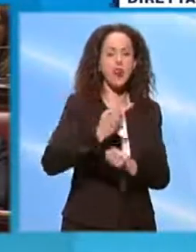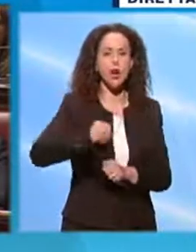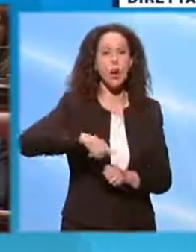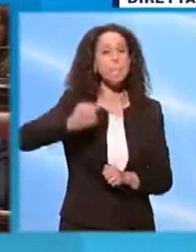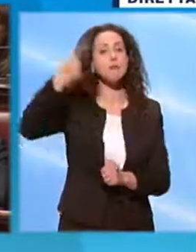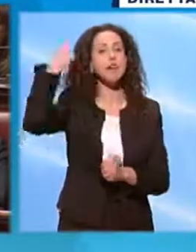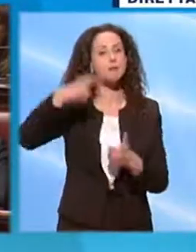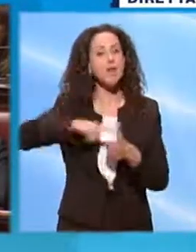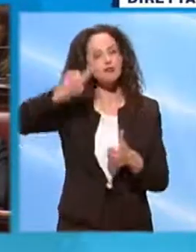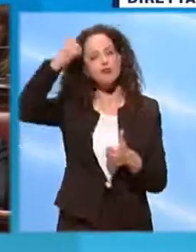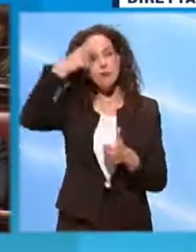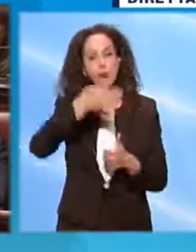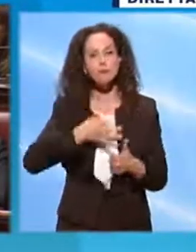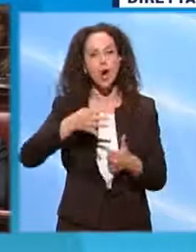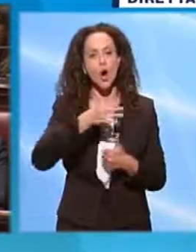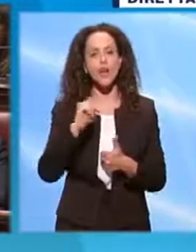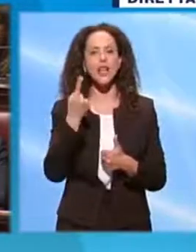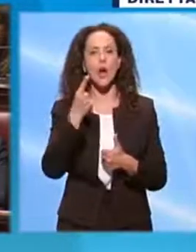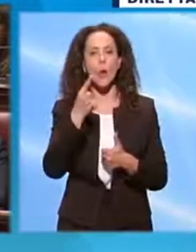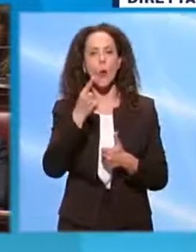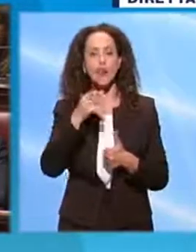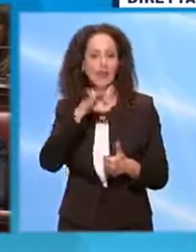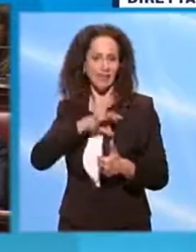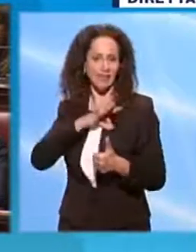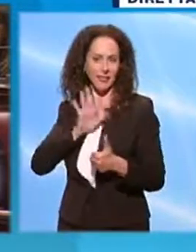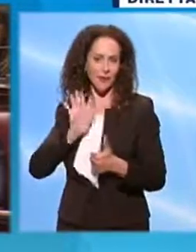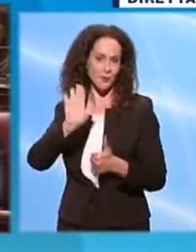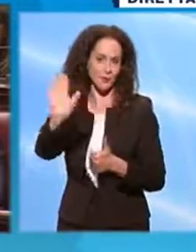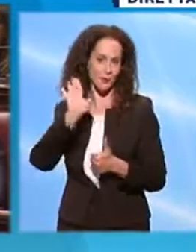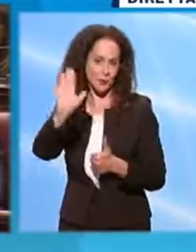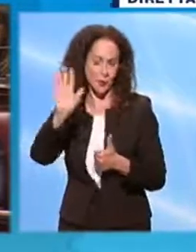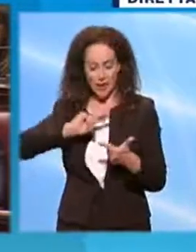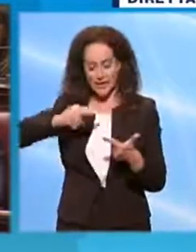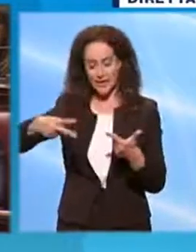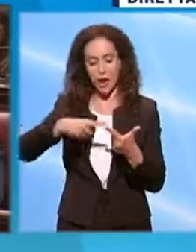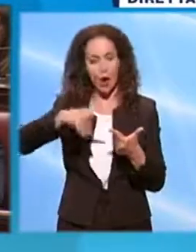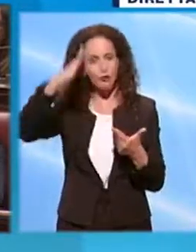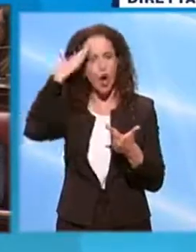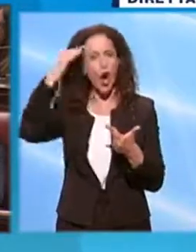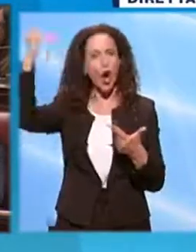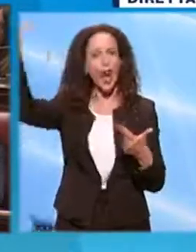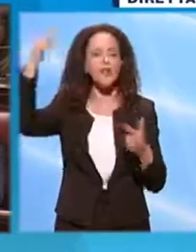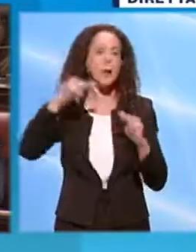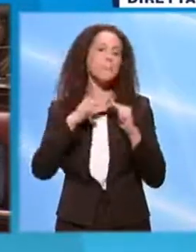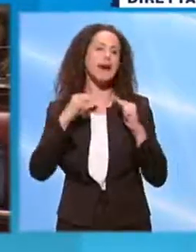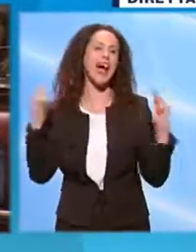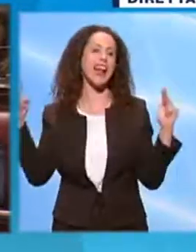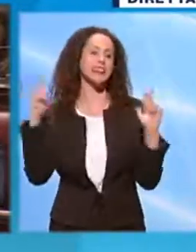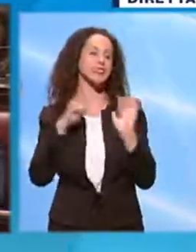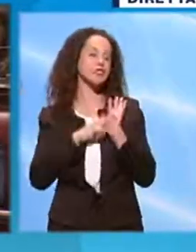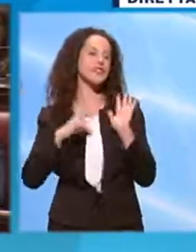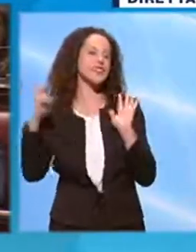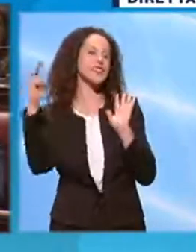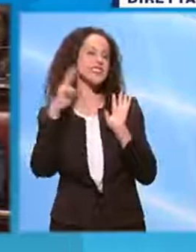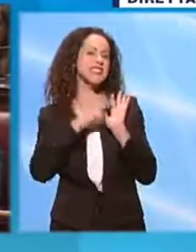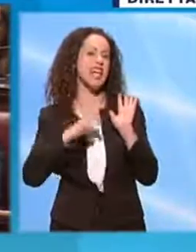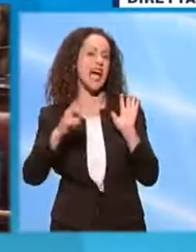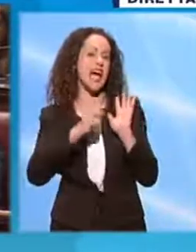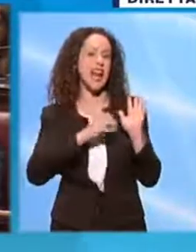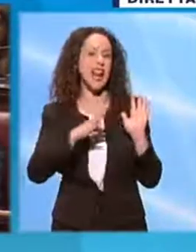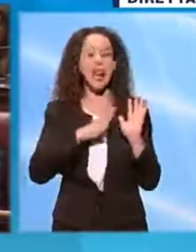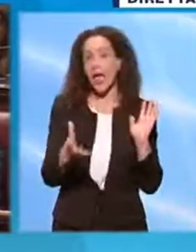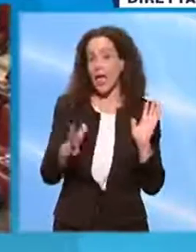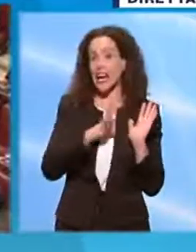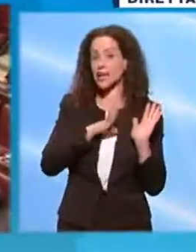è la Germania, che ha una moneta unica costruita intorno ai suoi interessi. E la seconda è l'Olanda, con un paradiso fiscale che drena risorse a tutti i Paesi